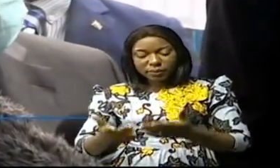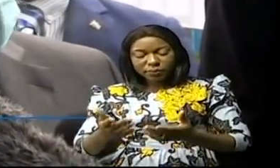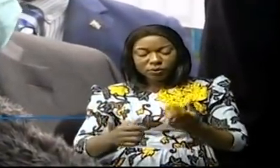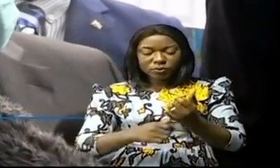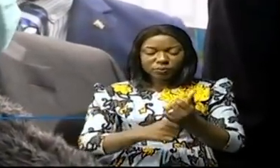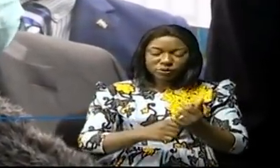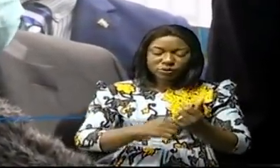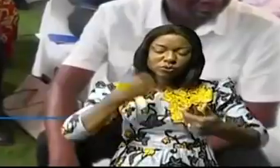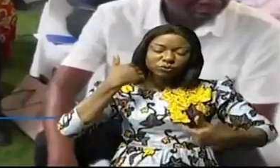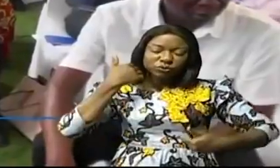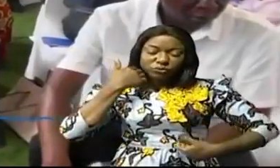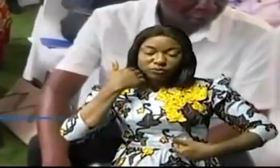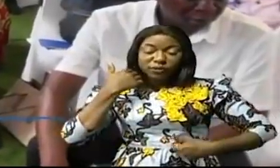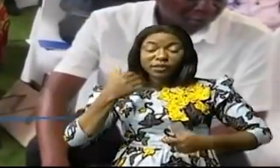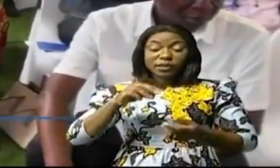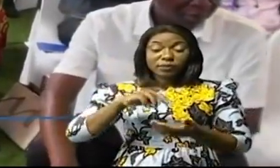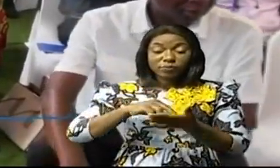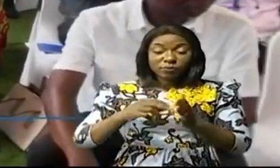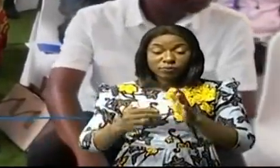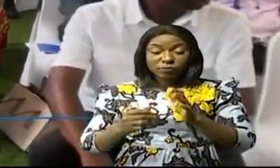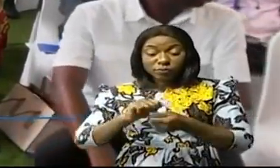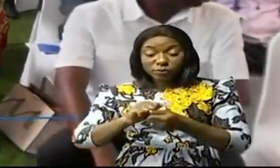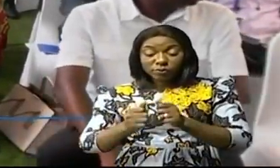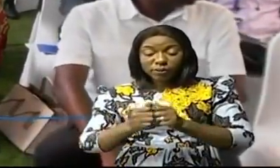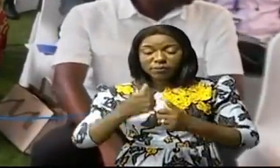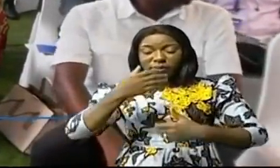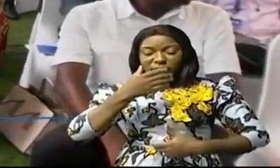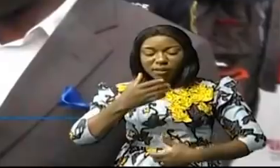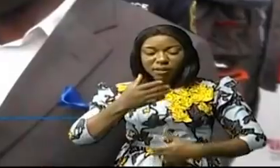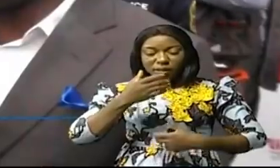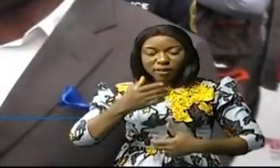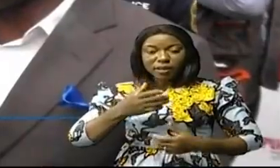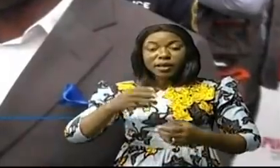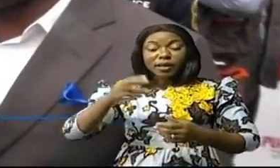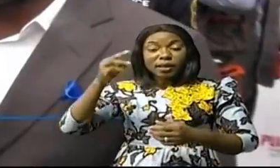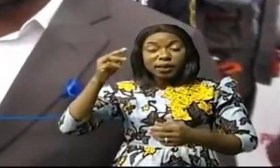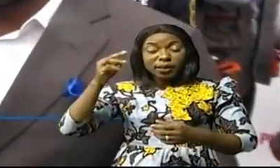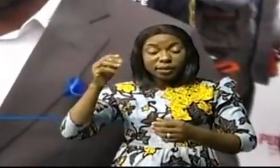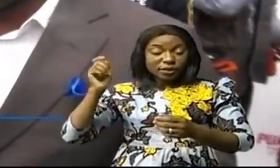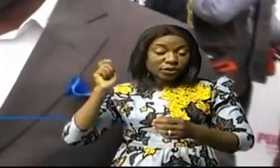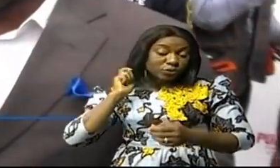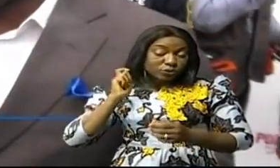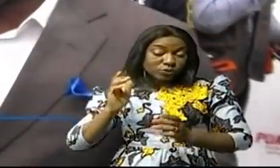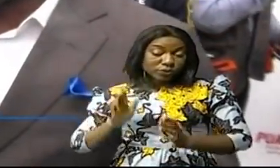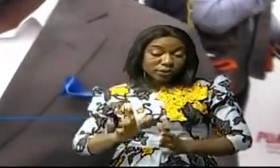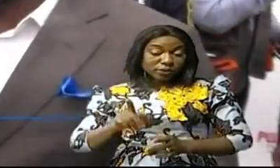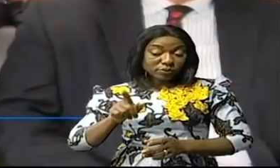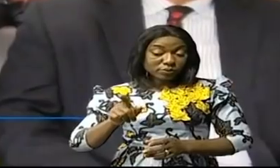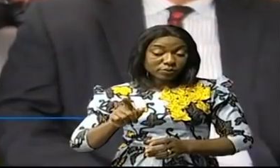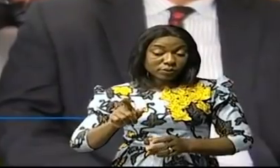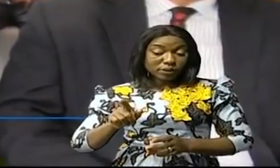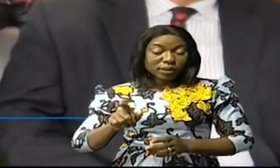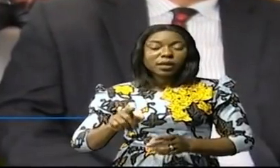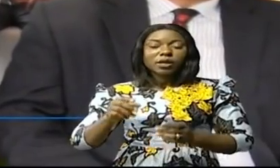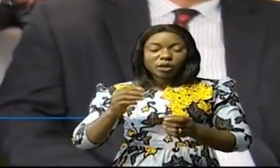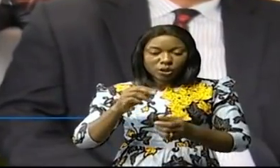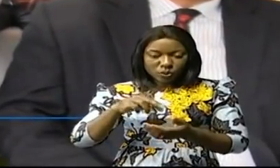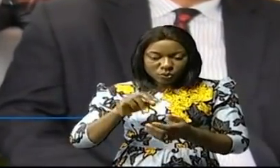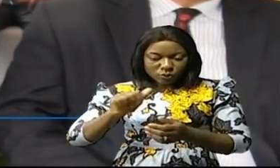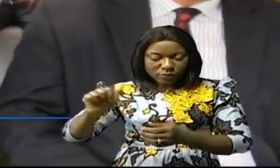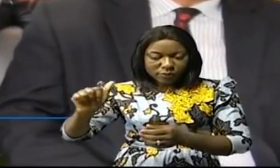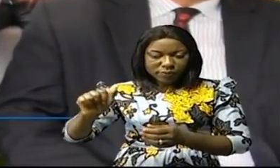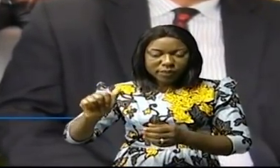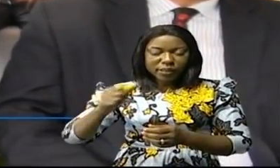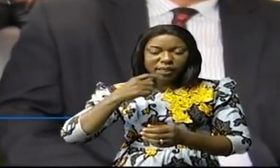détresse respiratoire. Le médecin directeur de l'hôpital général de référence de Kinshasa, le docteur Jean-Paul Di Venghi, a fait sienne la